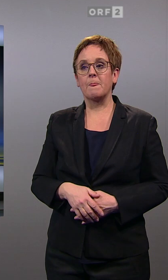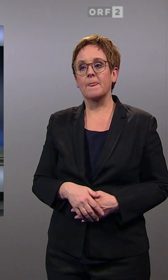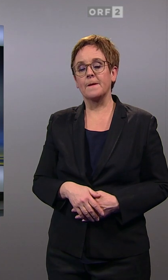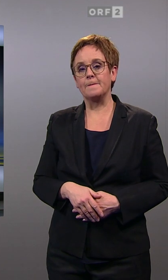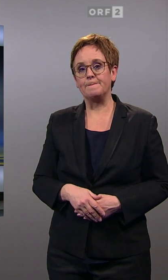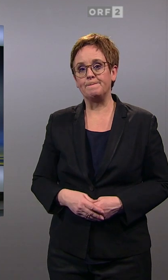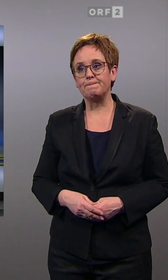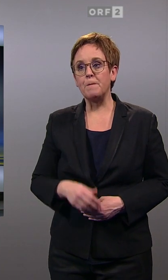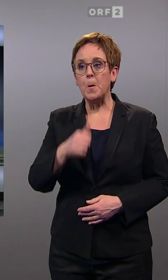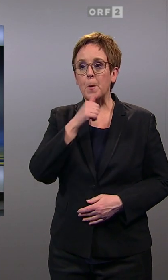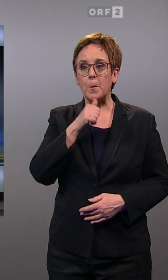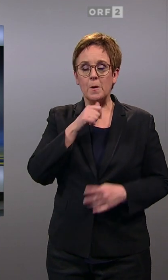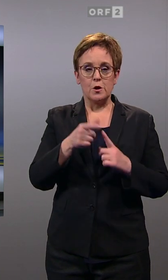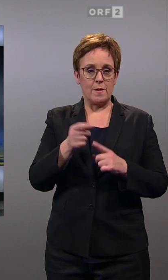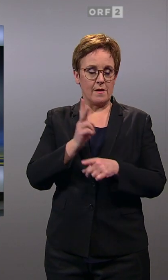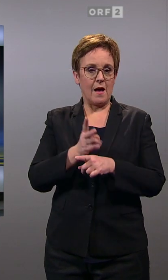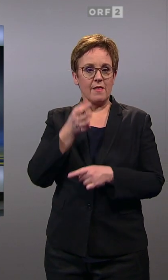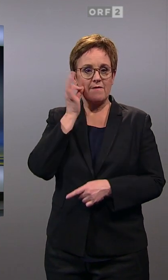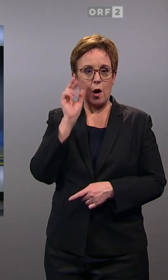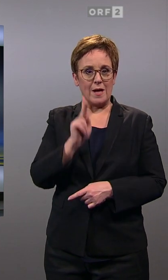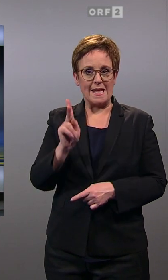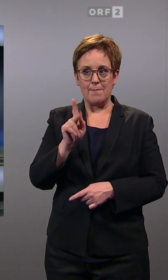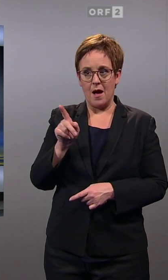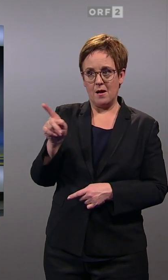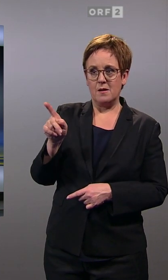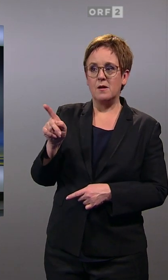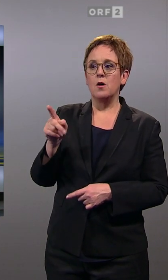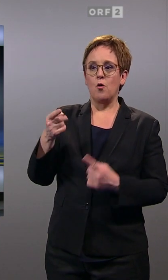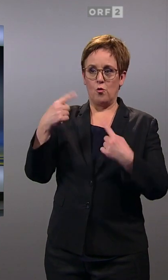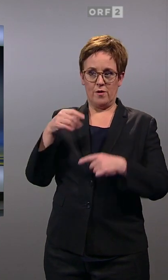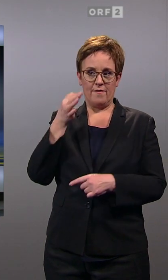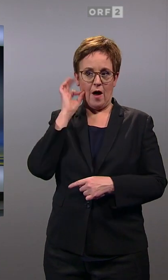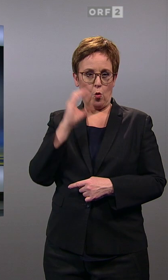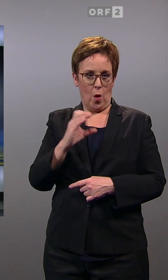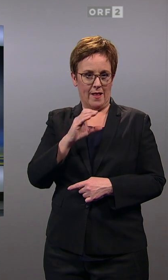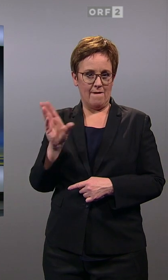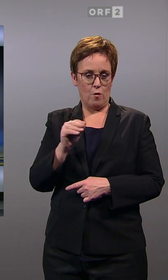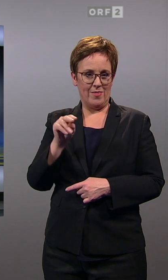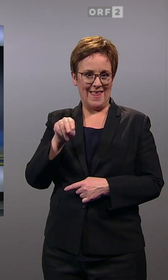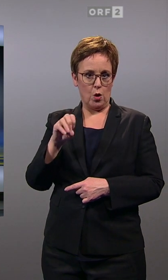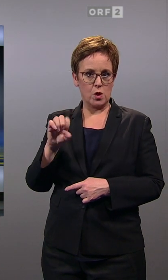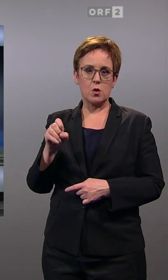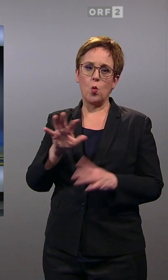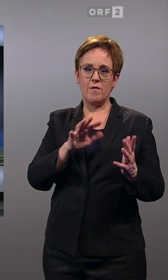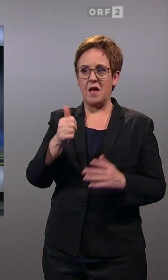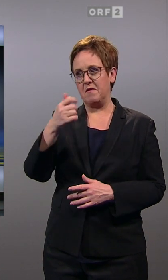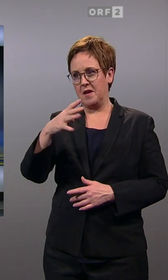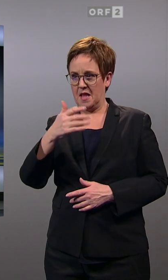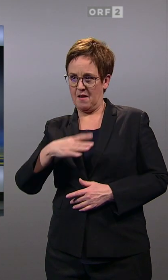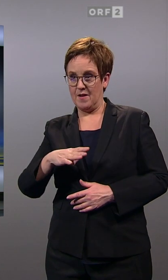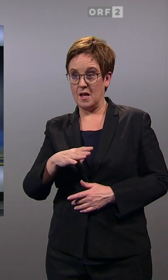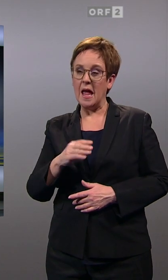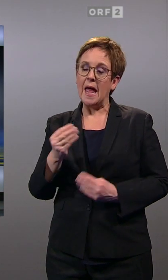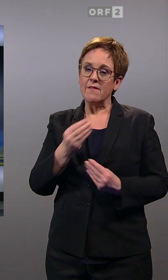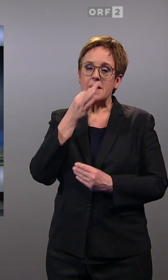Die grüne Spitzenkandidatin Helga Grisma und Indra Kolini von den Neos kommen jeweils um ein Viertel herum. Besser